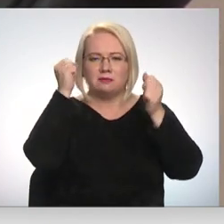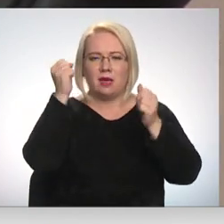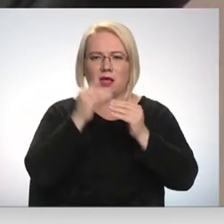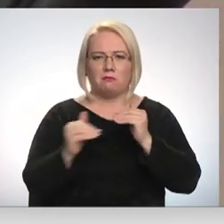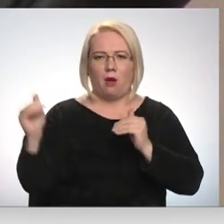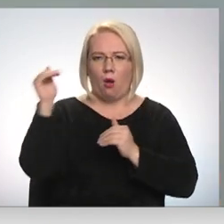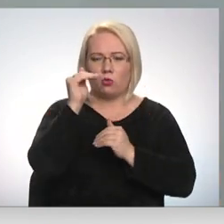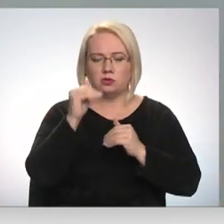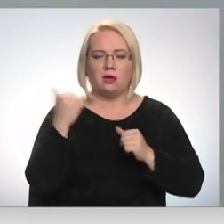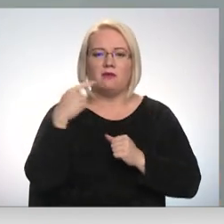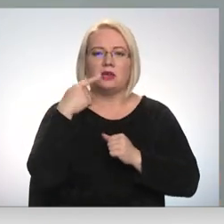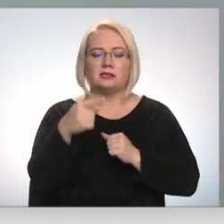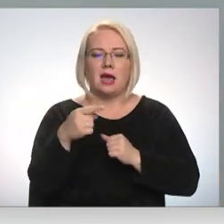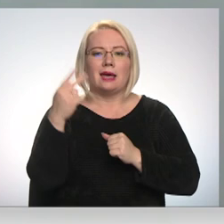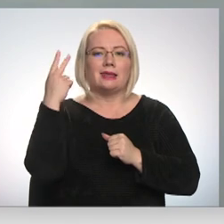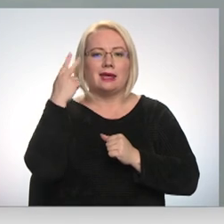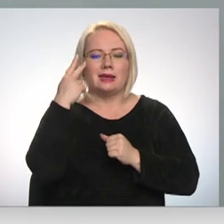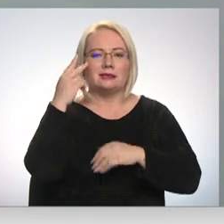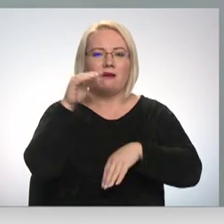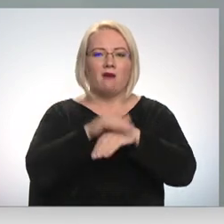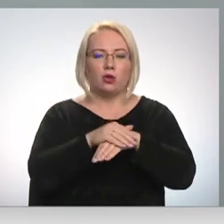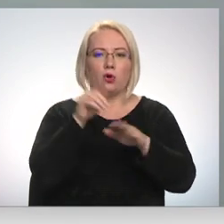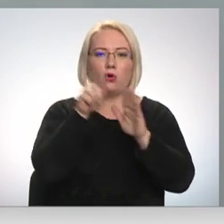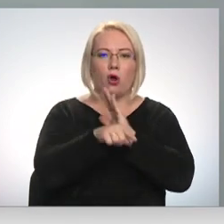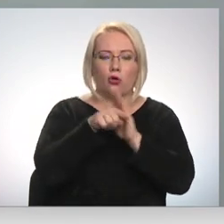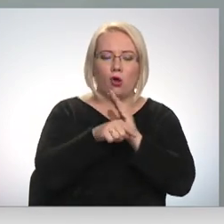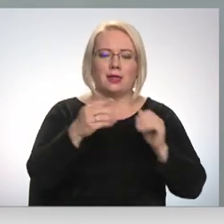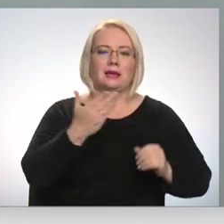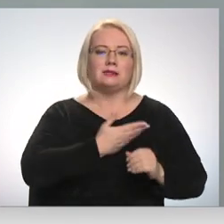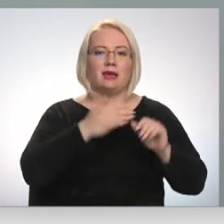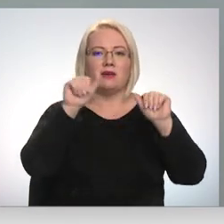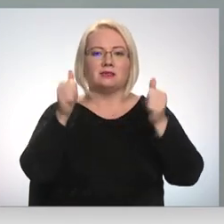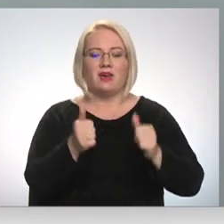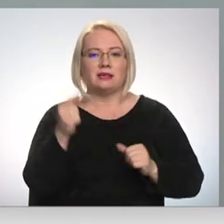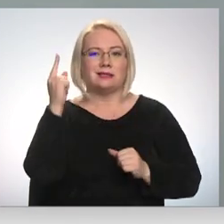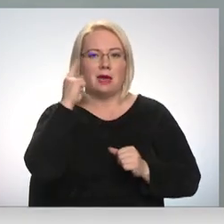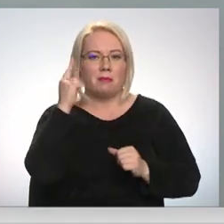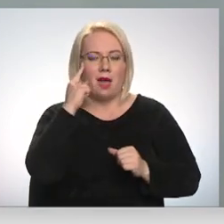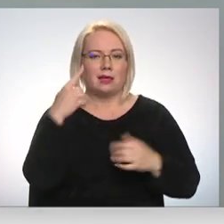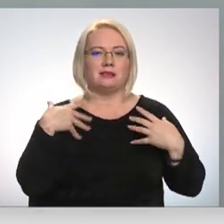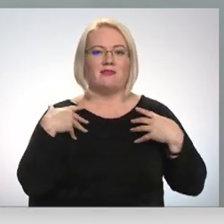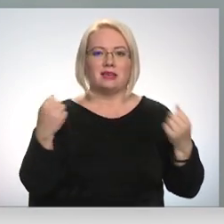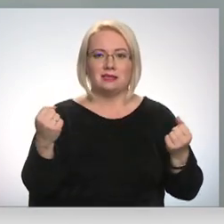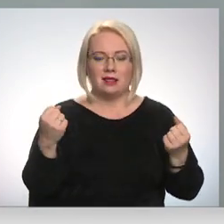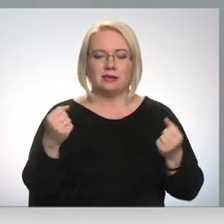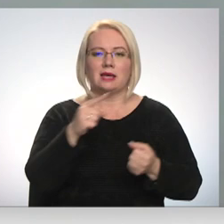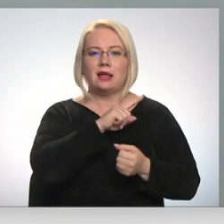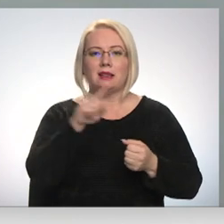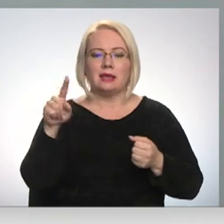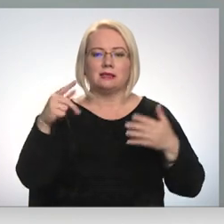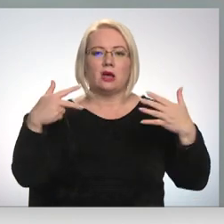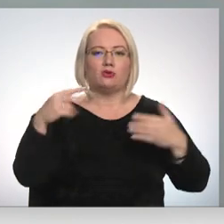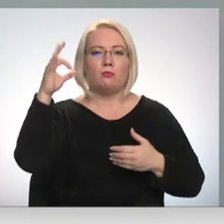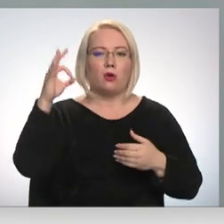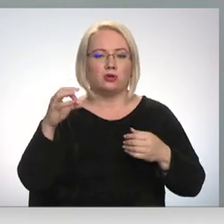šie riska faktori tiek kontrolēt, jo dzīves veicis ir saprāta robežās veselīgs, tad uzskat, ka līdz pas 80%